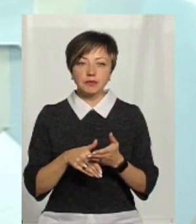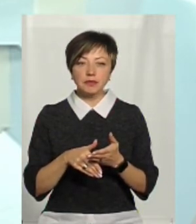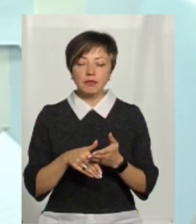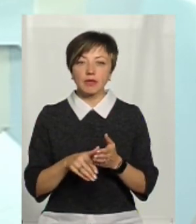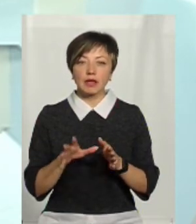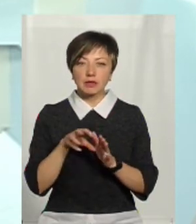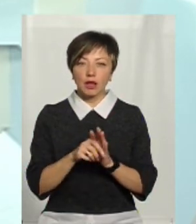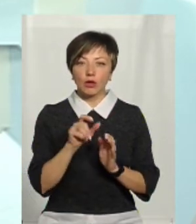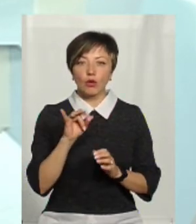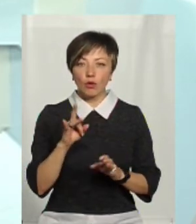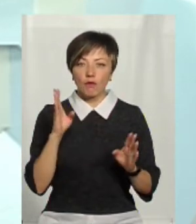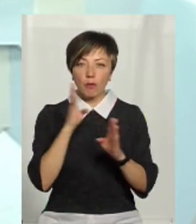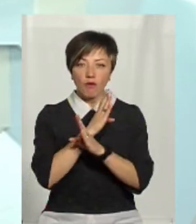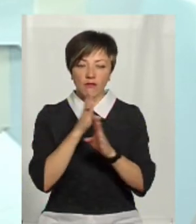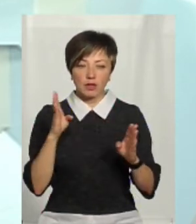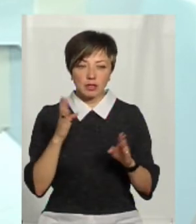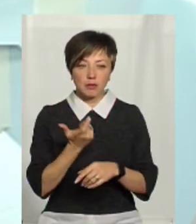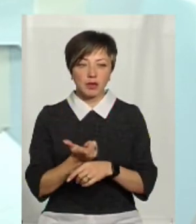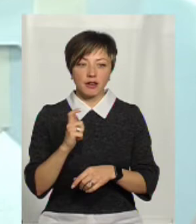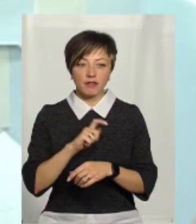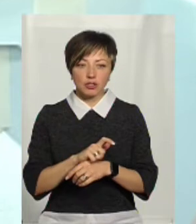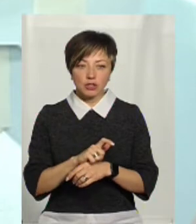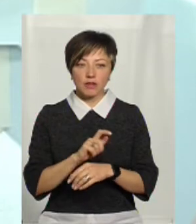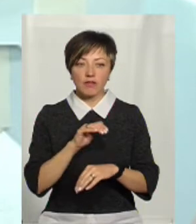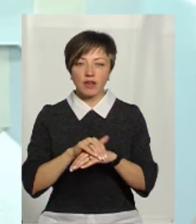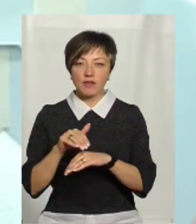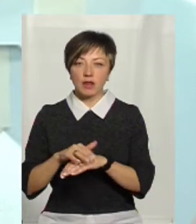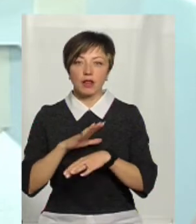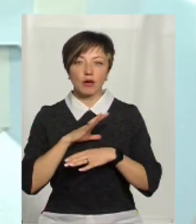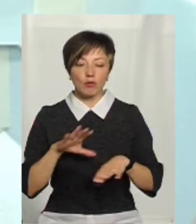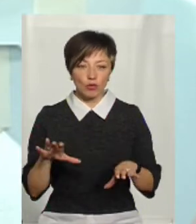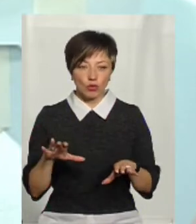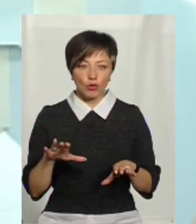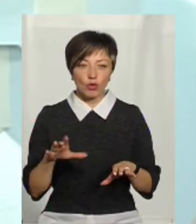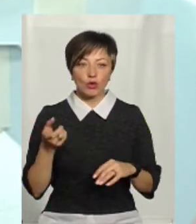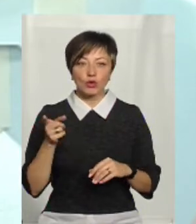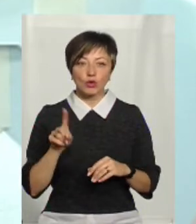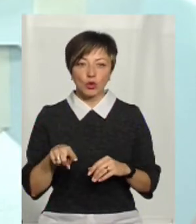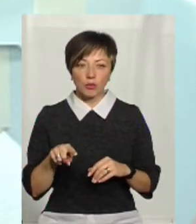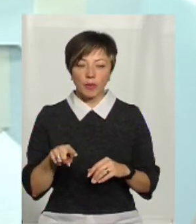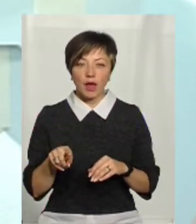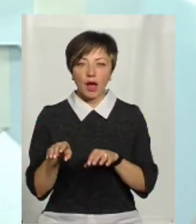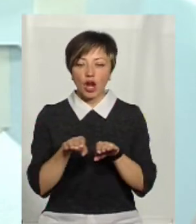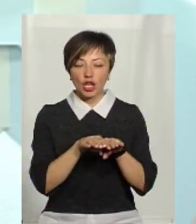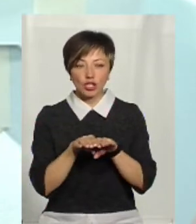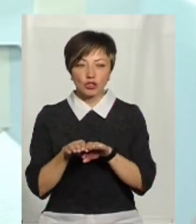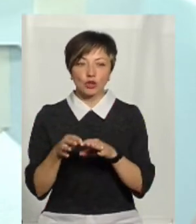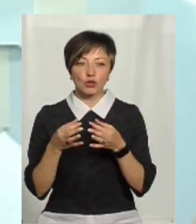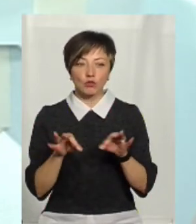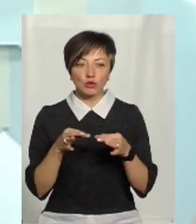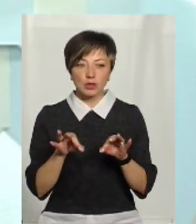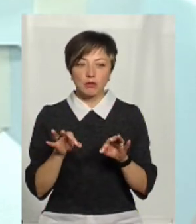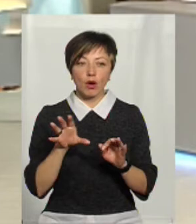складу хлору в повітрі. Перевищень виявлено не було, тобто гранично допустимі